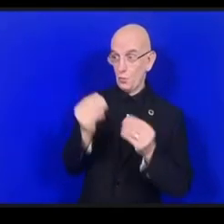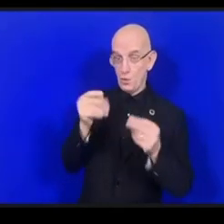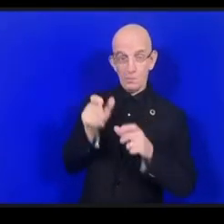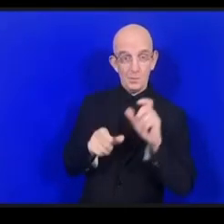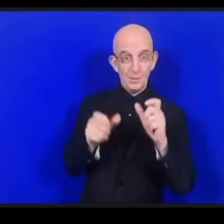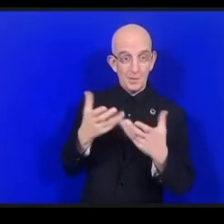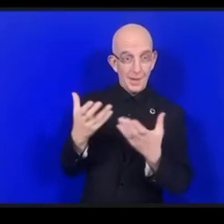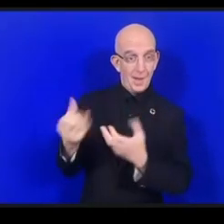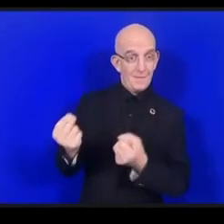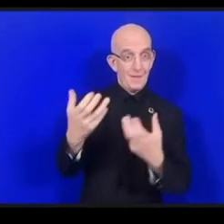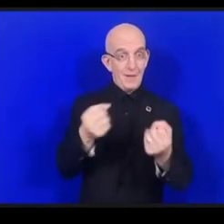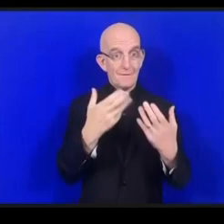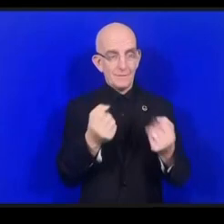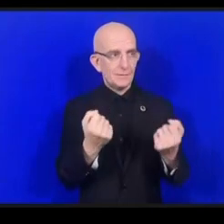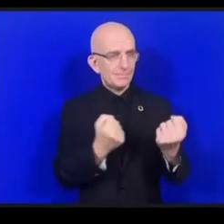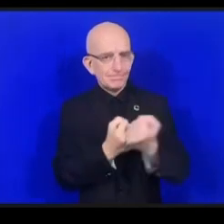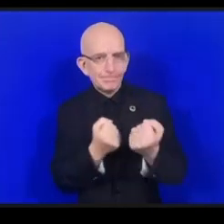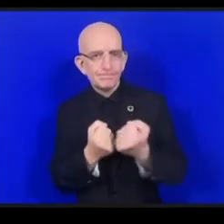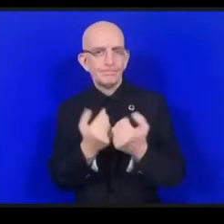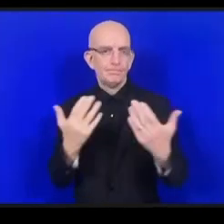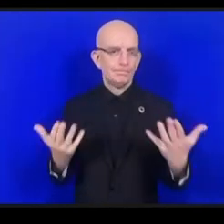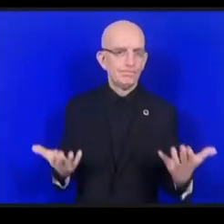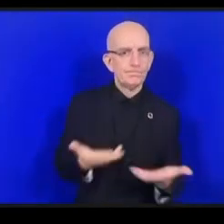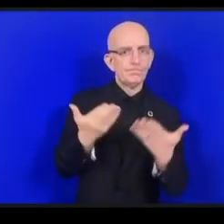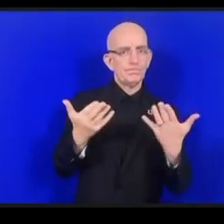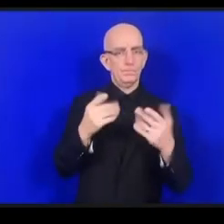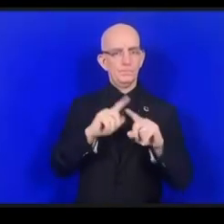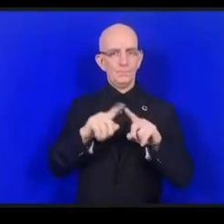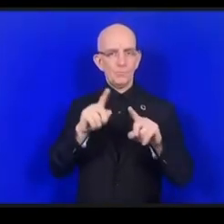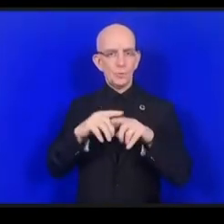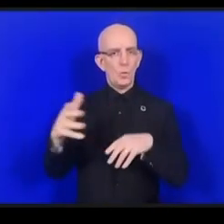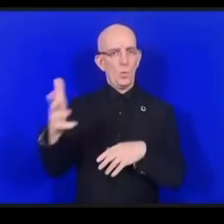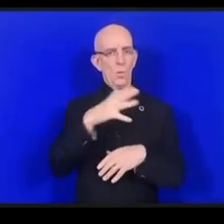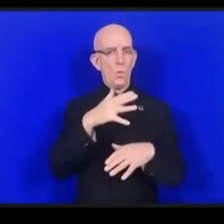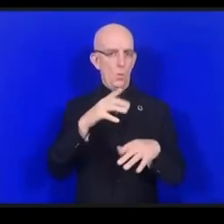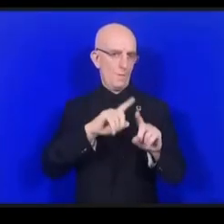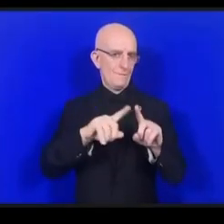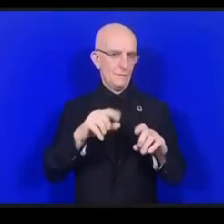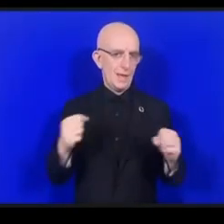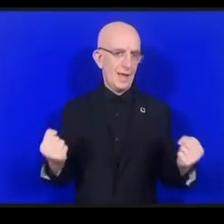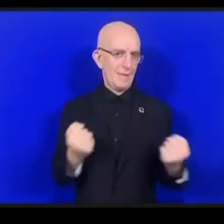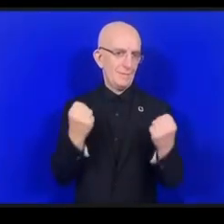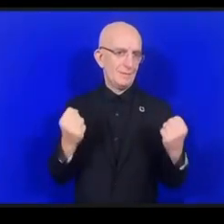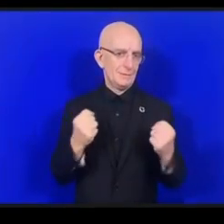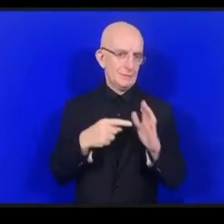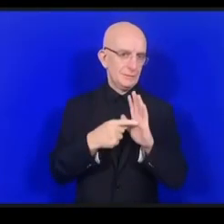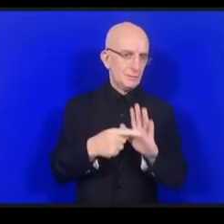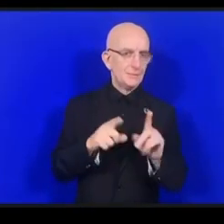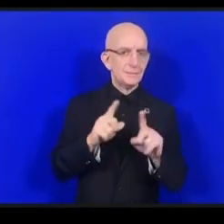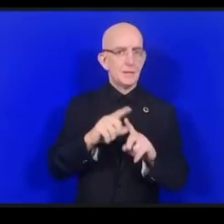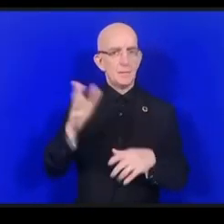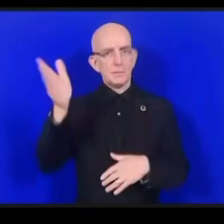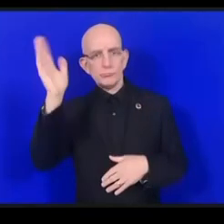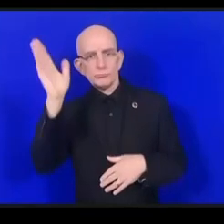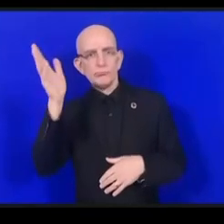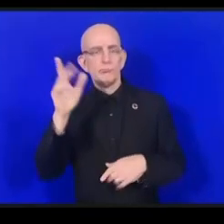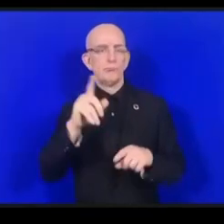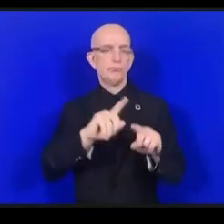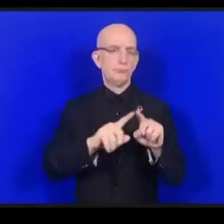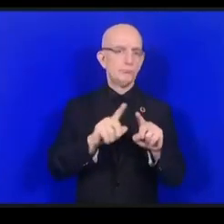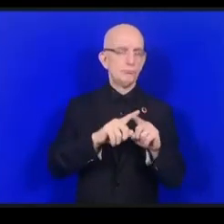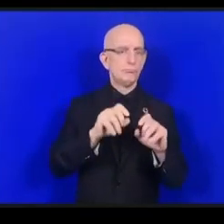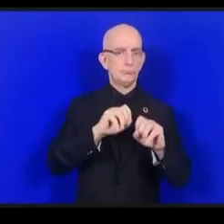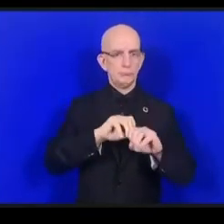سيتخلف عن الركبة هذا أمر ضروري أود أن أصلت عليه الضوء أن الشباب ناشطون